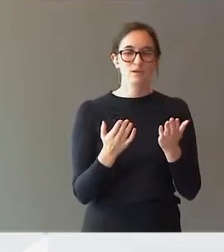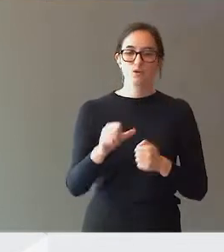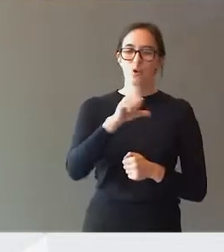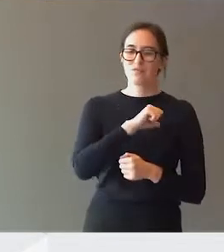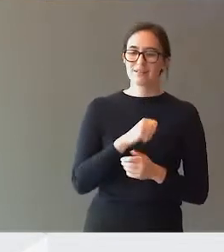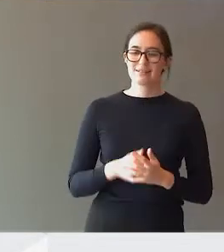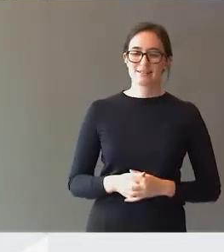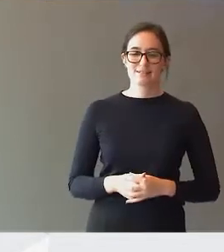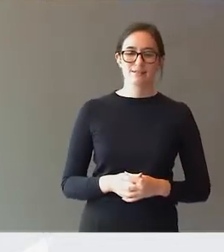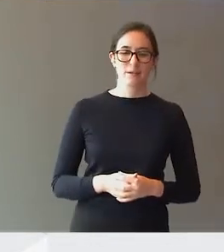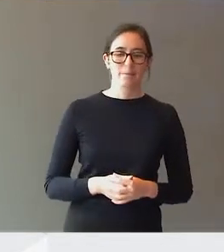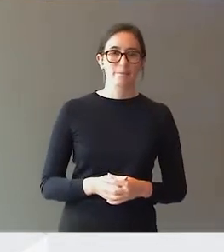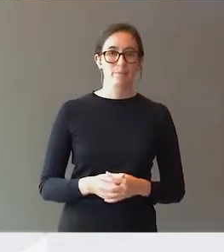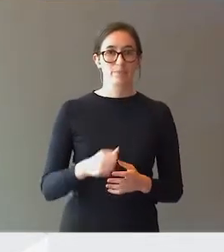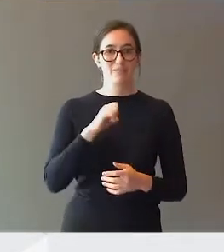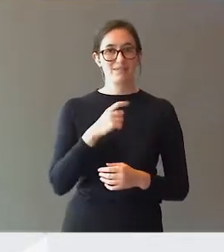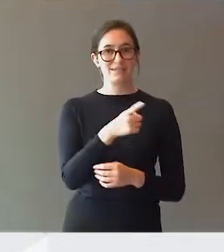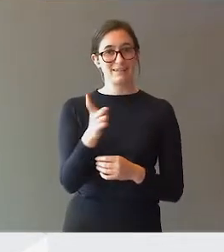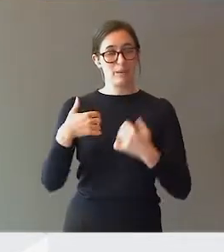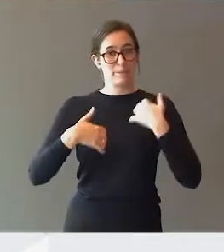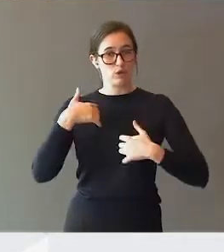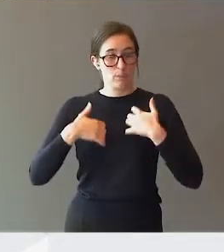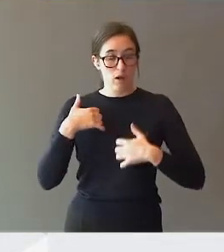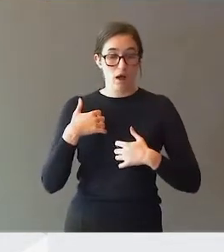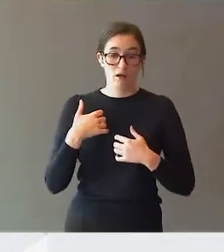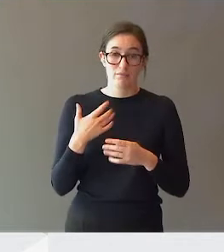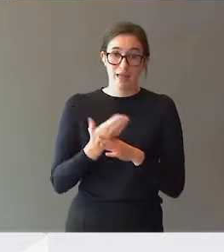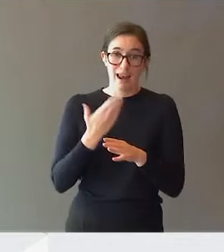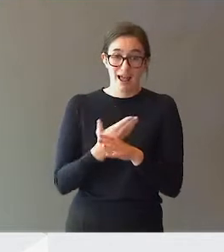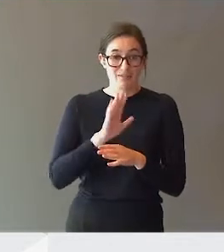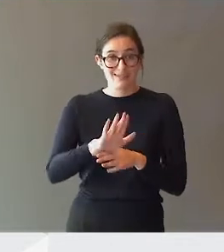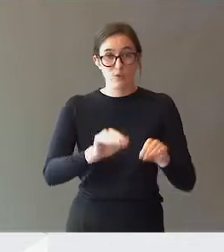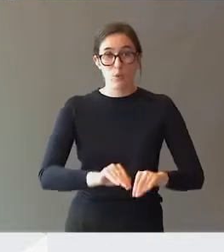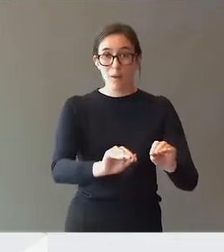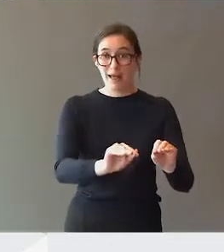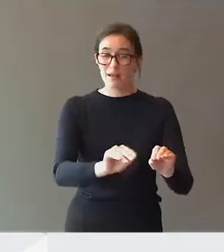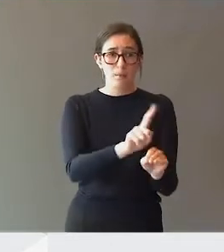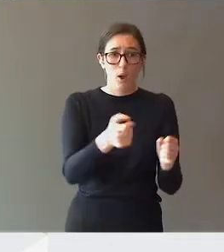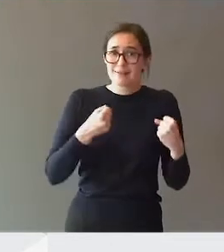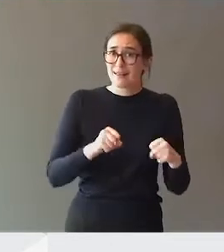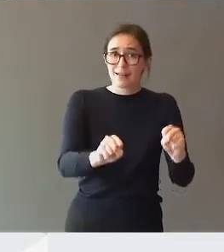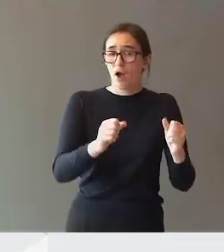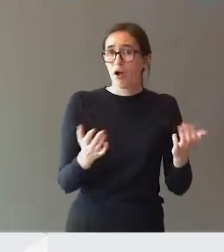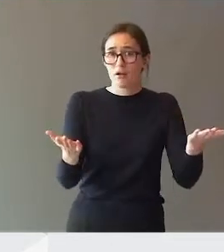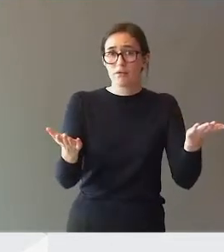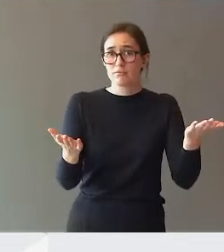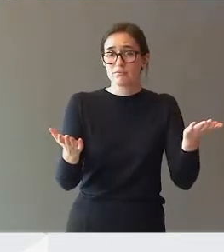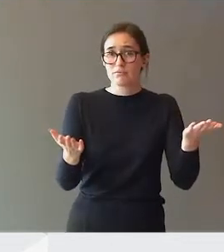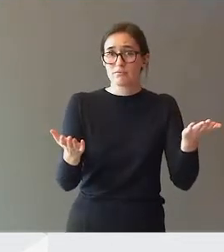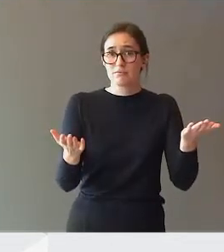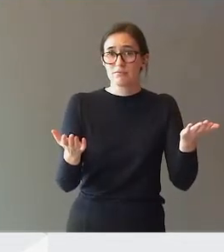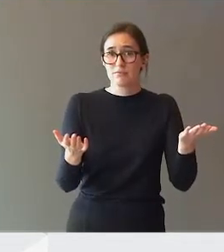Hvis de er bekymret for en elevs opplæring, så er det bare å sette inn. Og det er